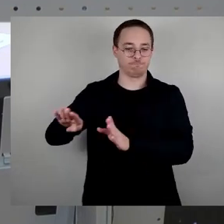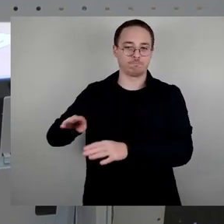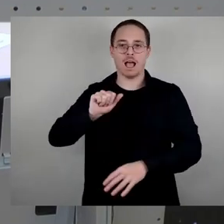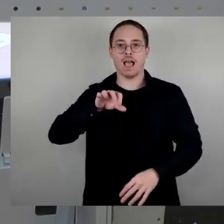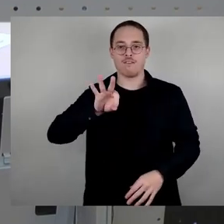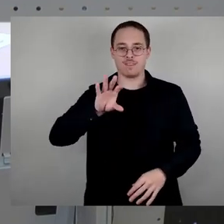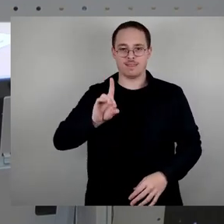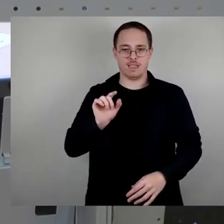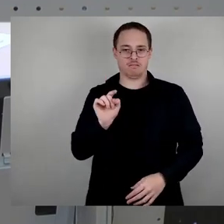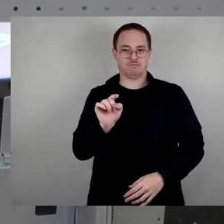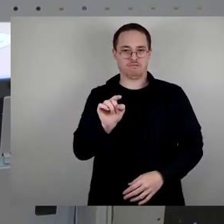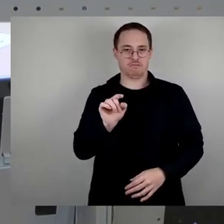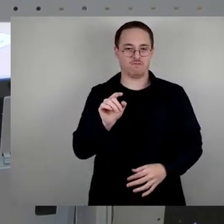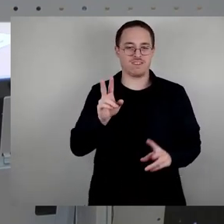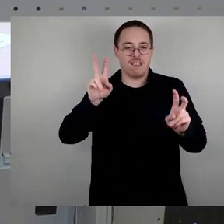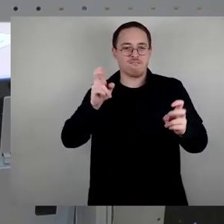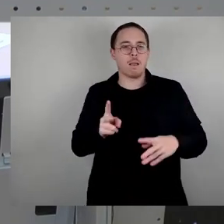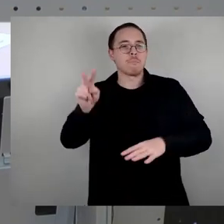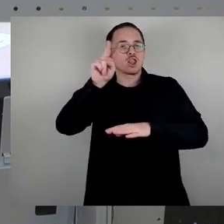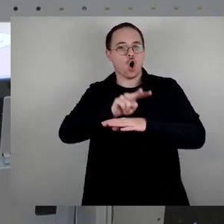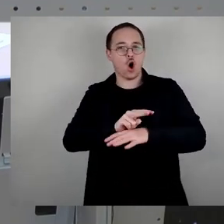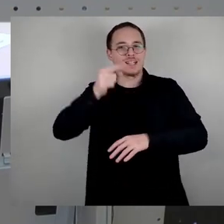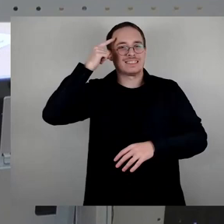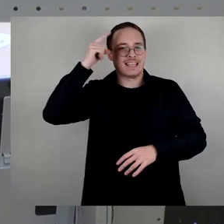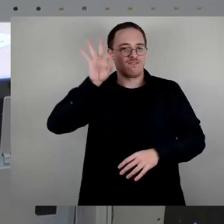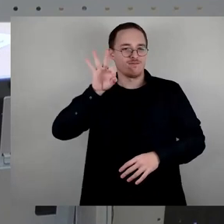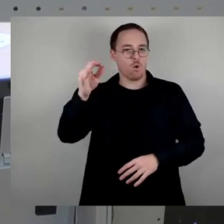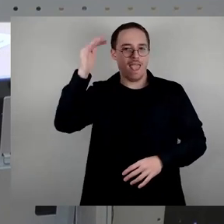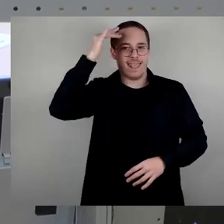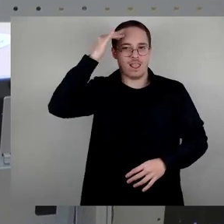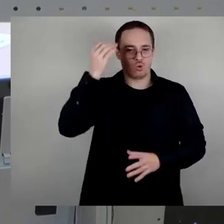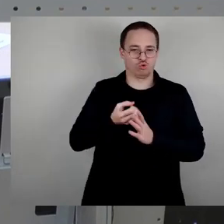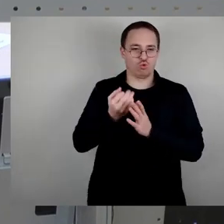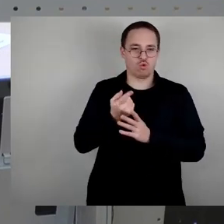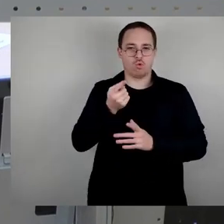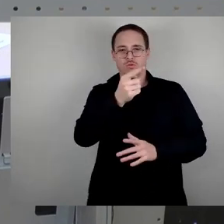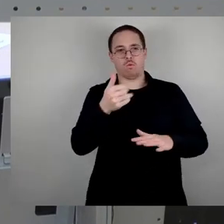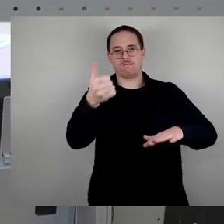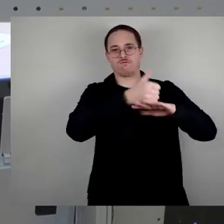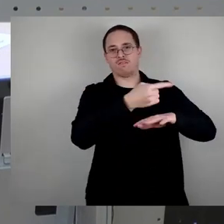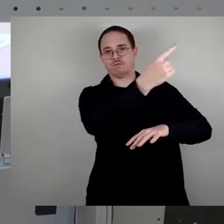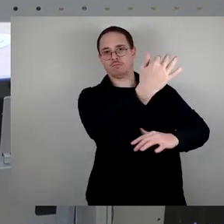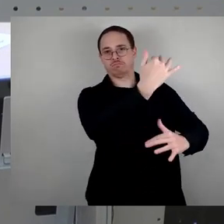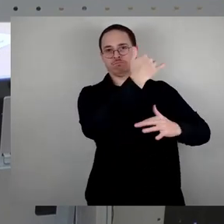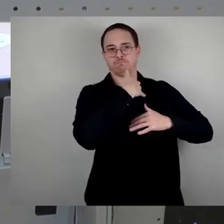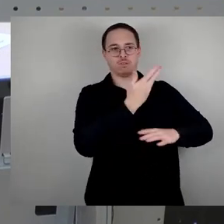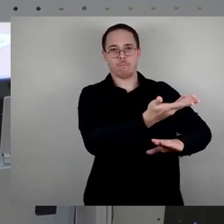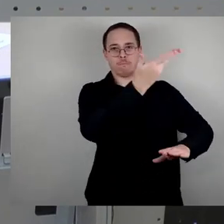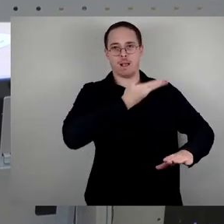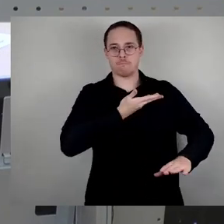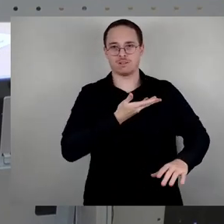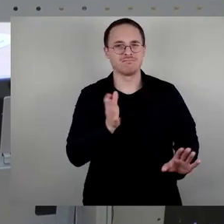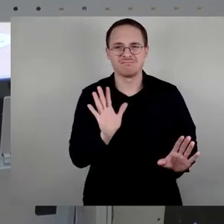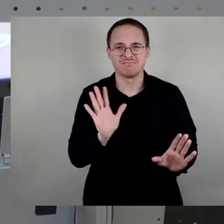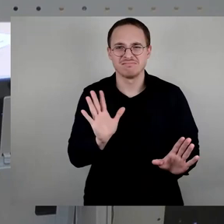Erinnerungskultur halte ich für nicht sachgemäß. Dieser Beirat ist in einem langen Diskussionsprozess zustande gekommen, an dem Sie sich auch hätten beteiligen können. Das wollten Sie aus